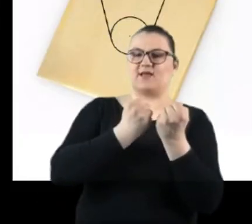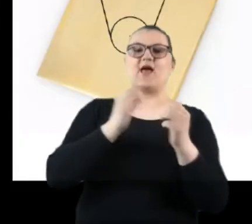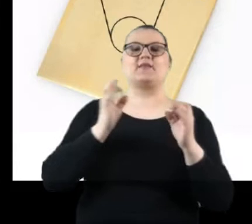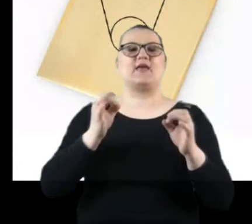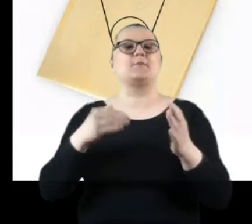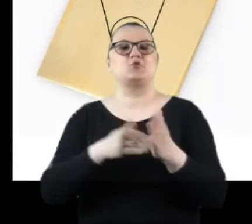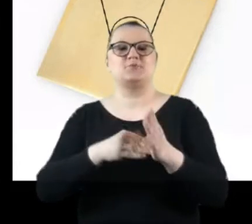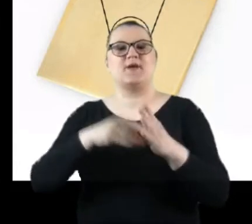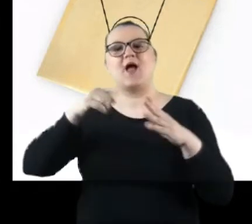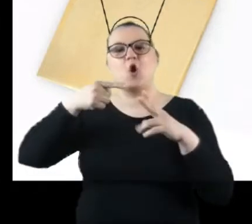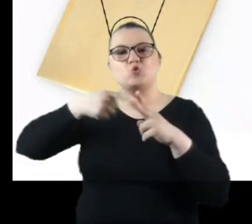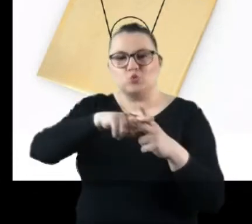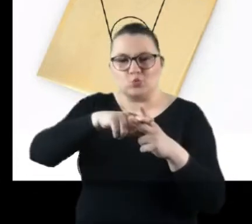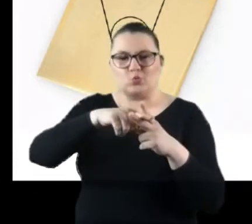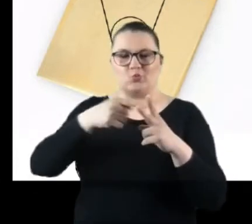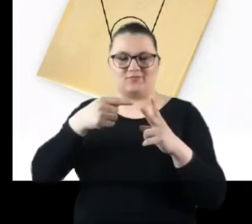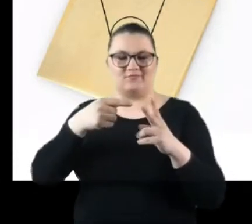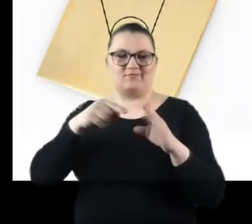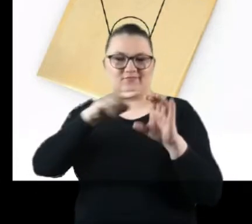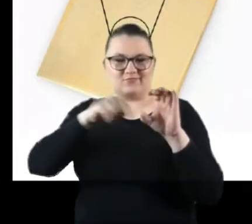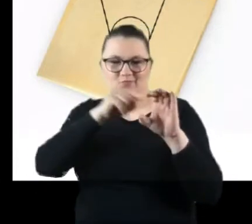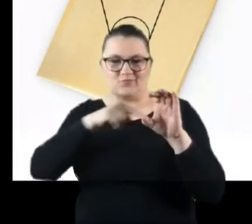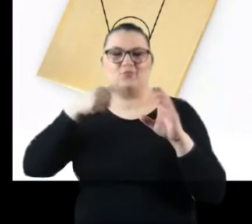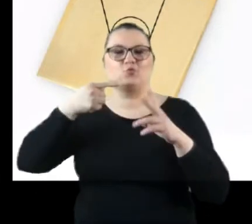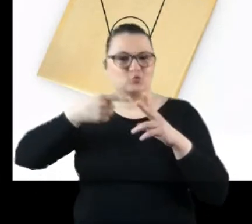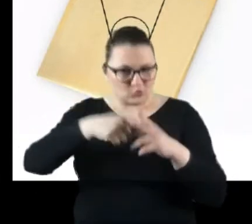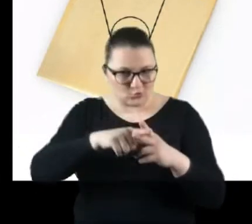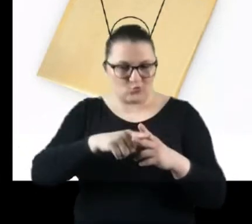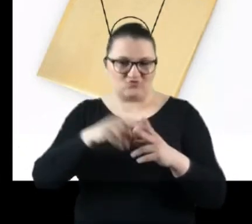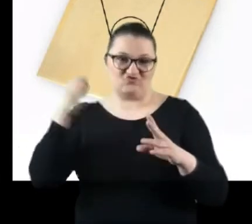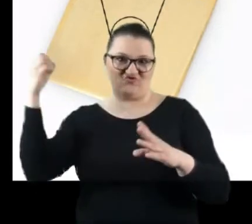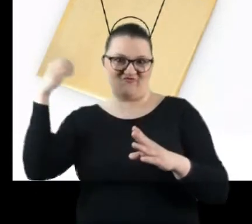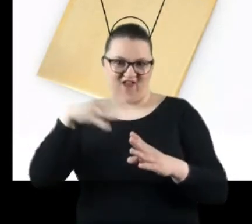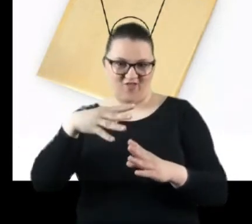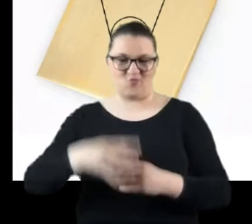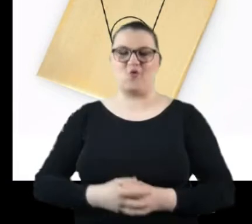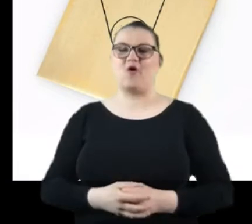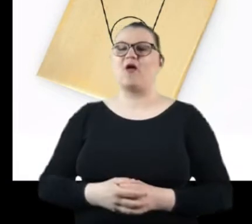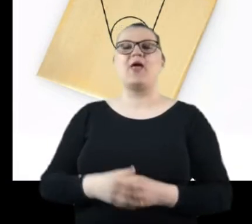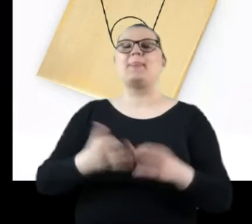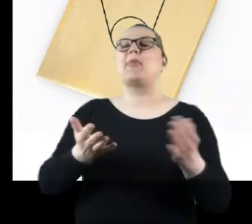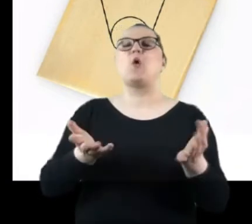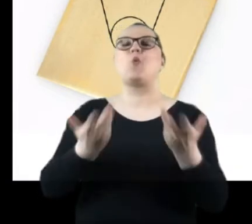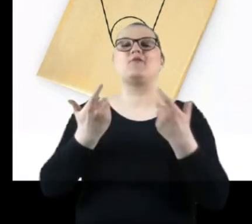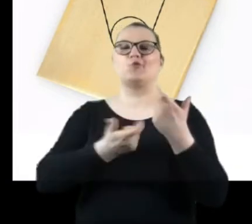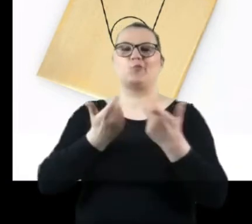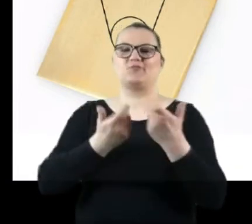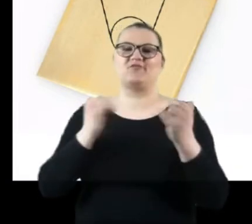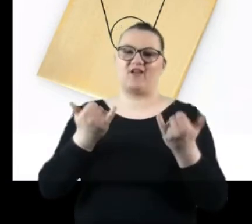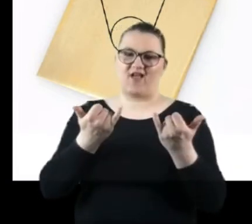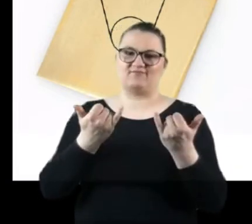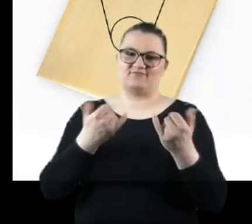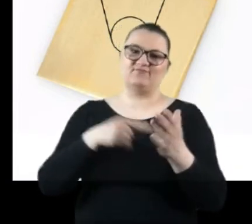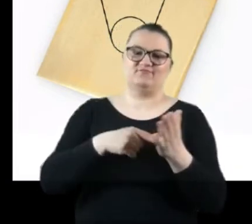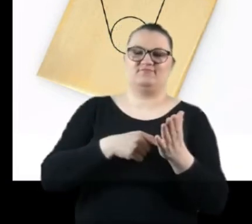przez który będzie mogło wpadać światło. Taki otworek najłatwiej jest wykonać z kawałka